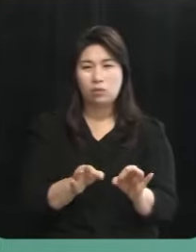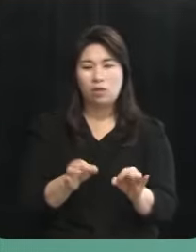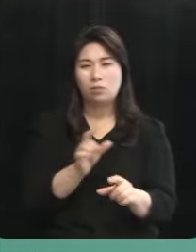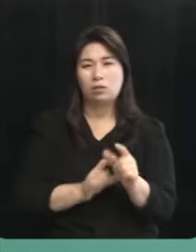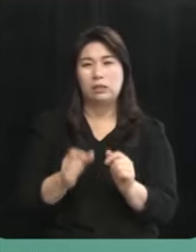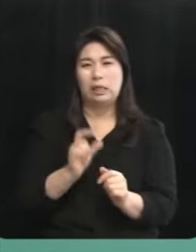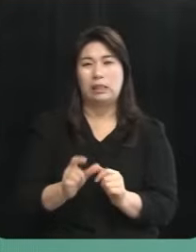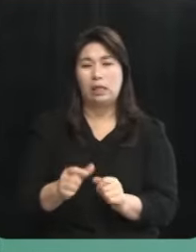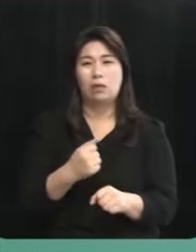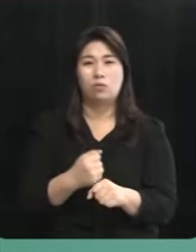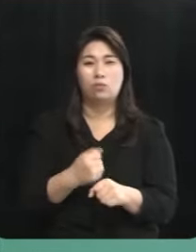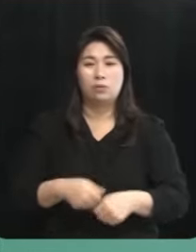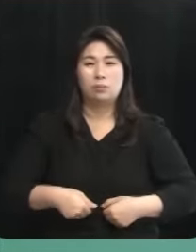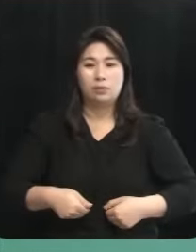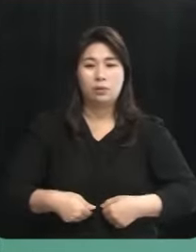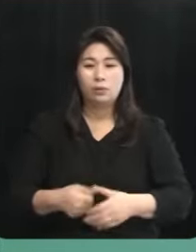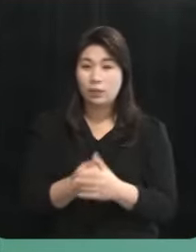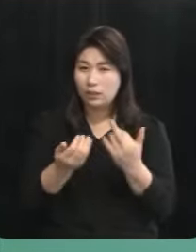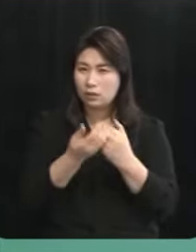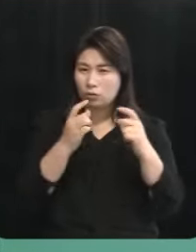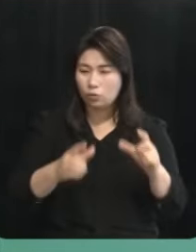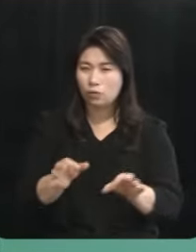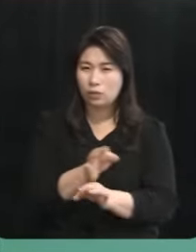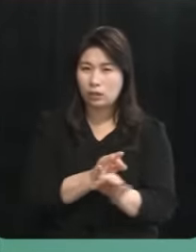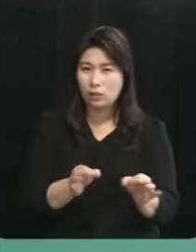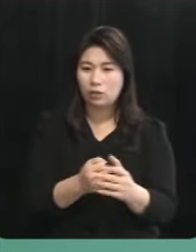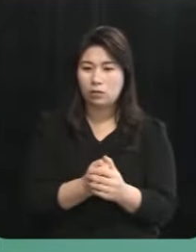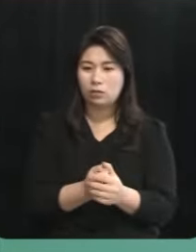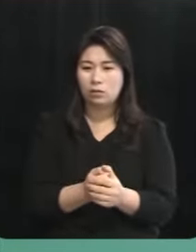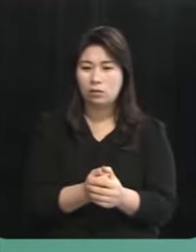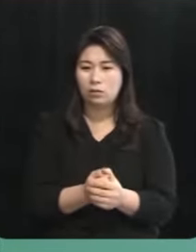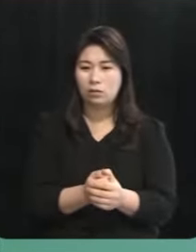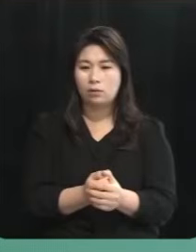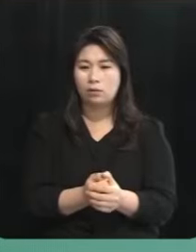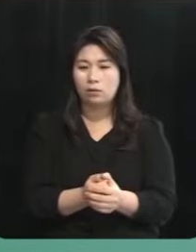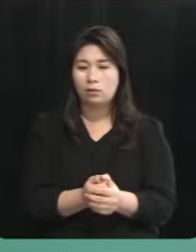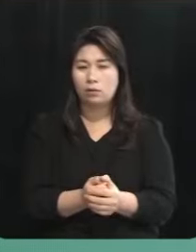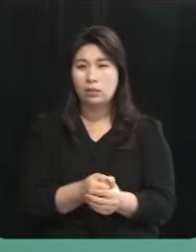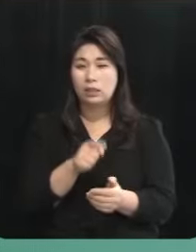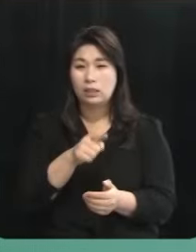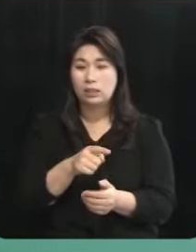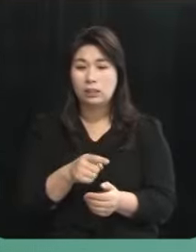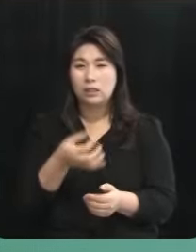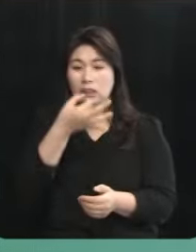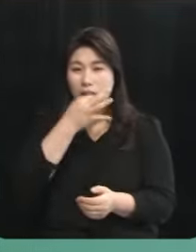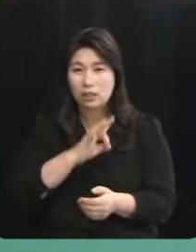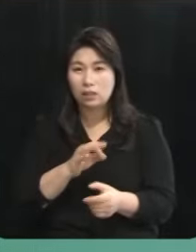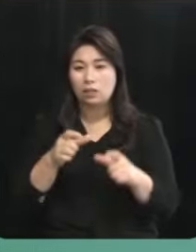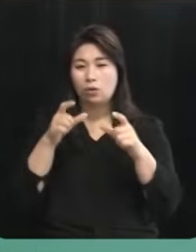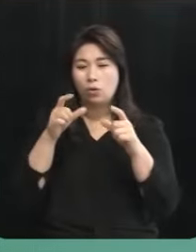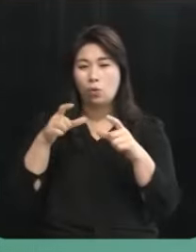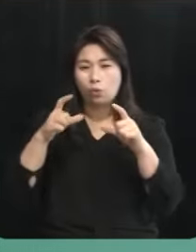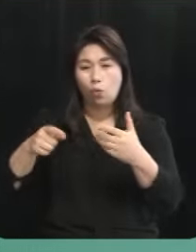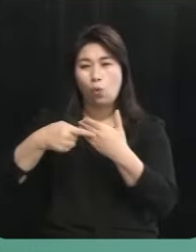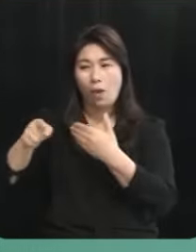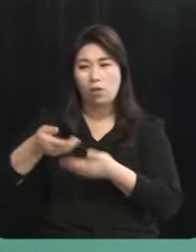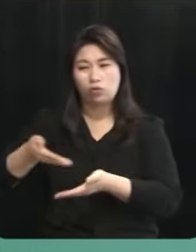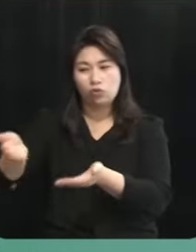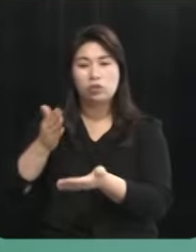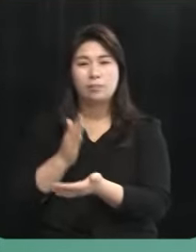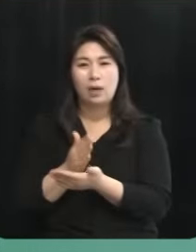제주 지역에서 부를 생산해낸 그 이익을 도외로 빠져나가지 않게